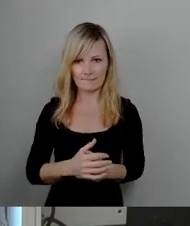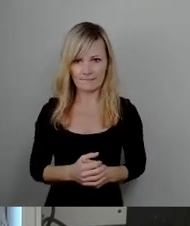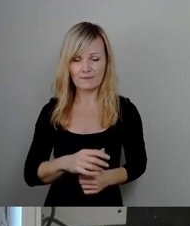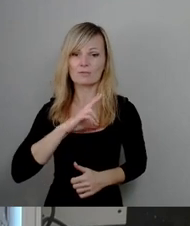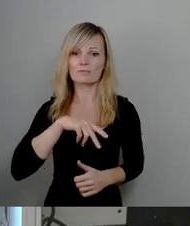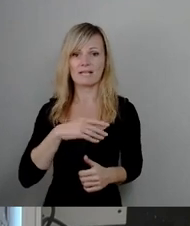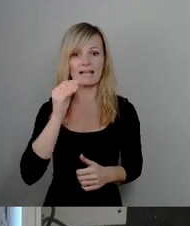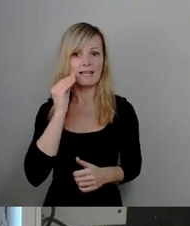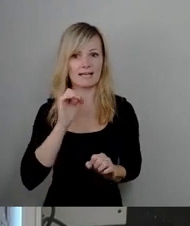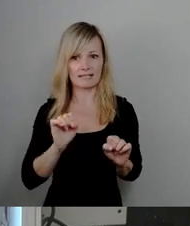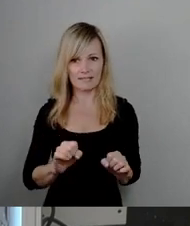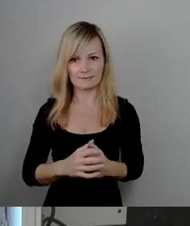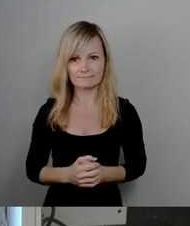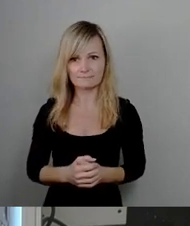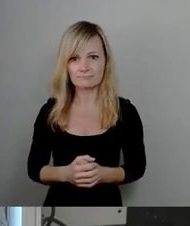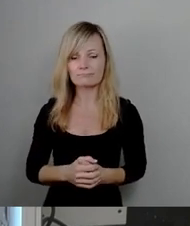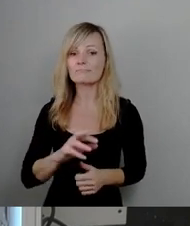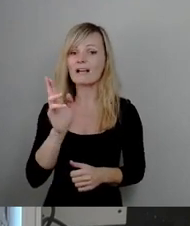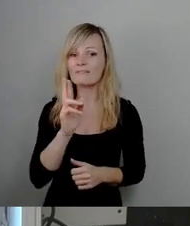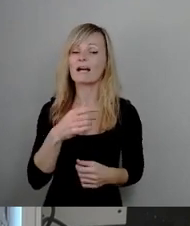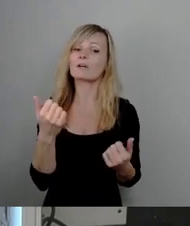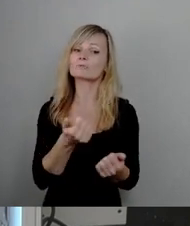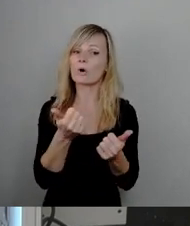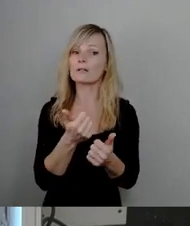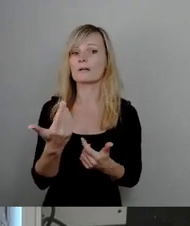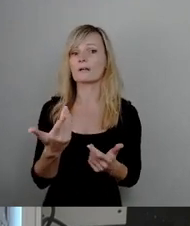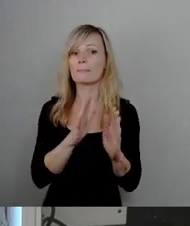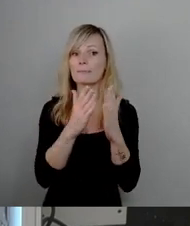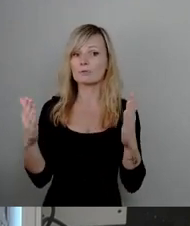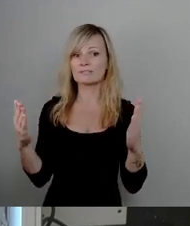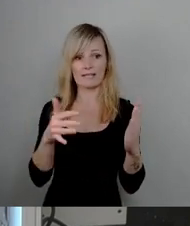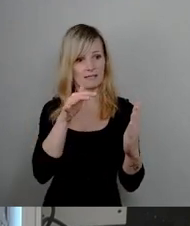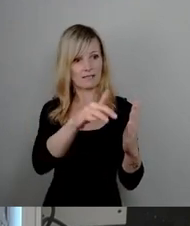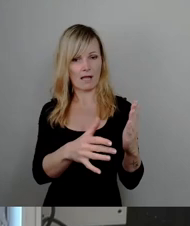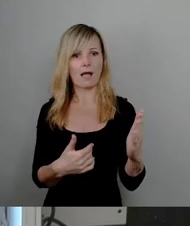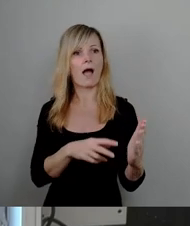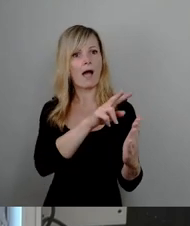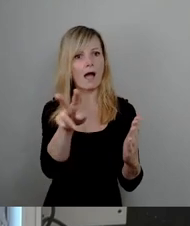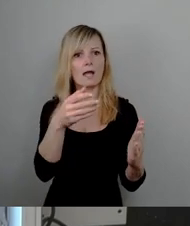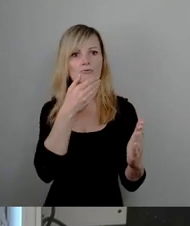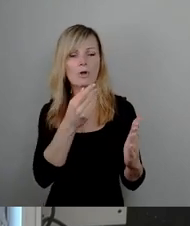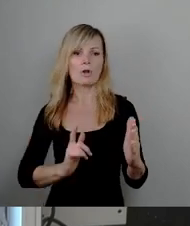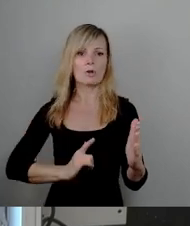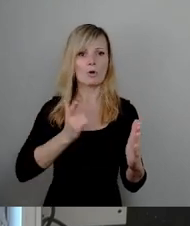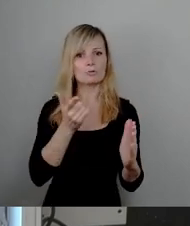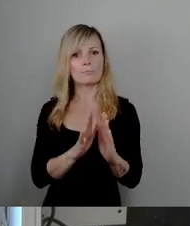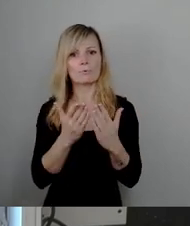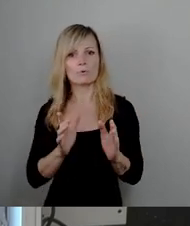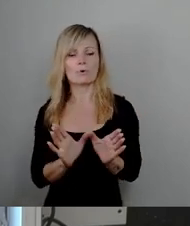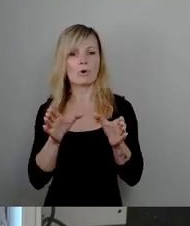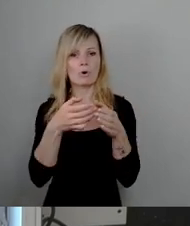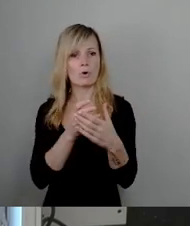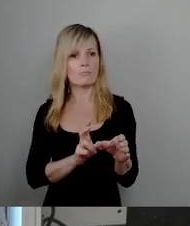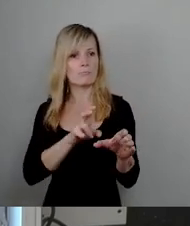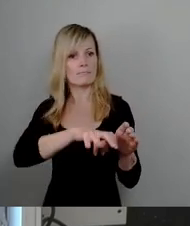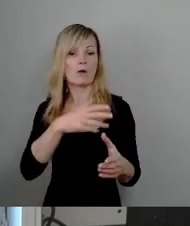Lernen. Denn wer eine tolle Bibliothek in der Schule hat, der bekommt Lust auf den Buchclub oder auf die Schülerzeitung und wird vielleicht irgendwann mal